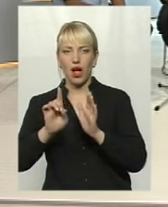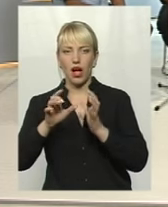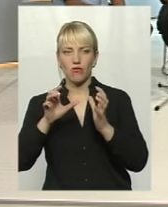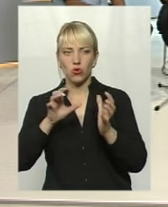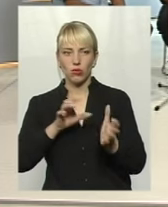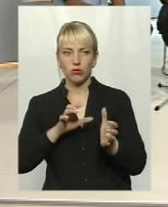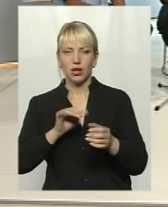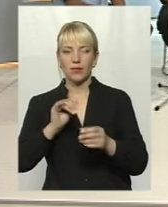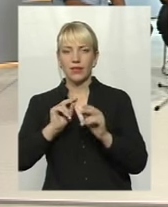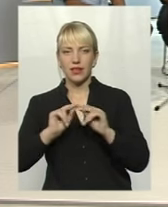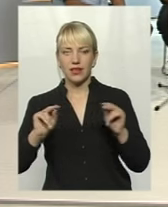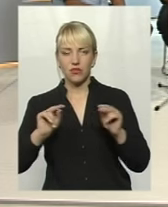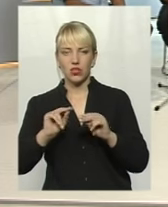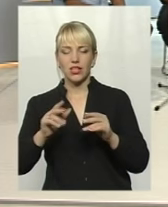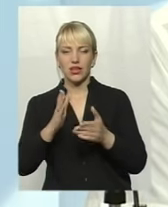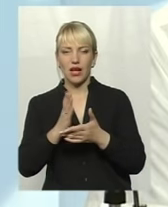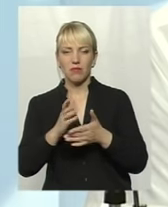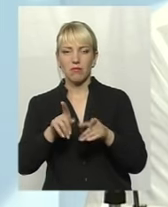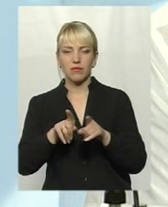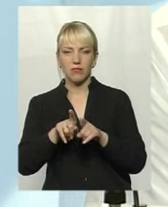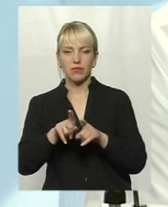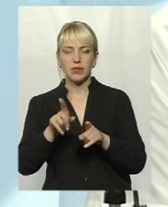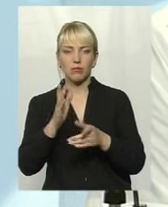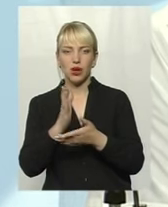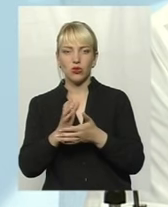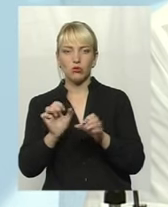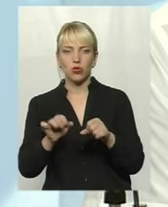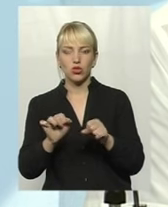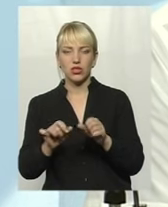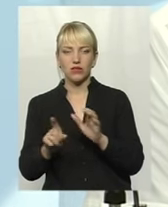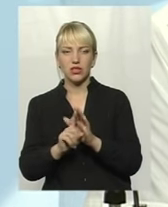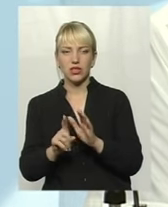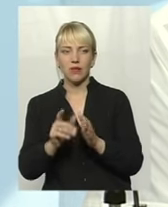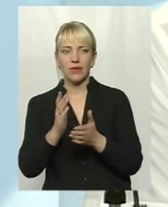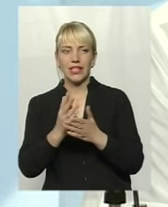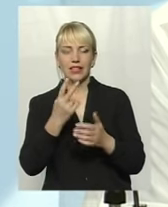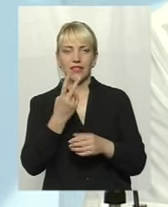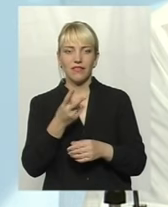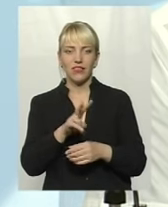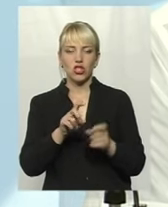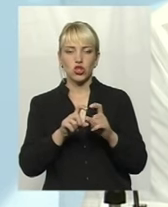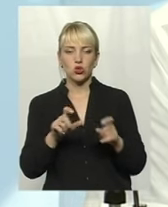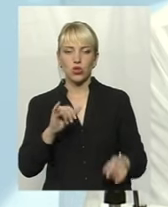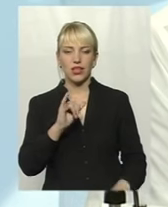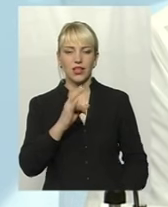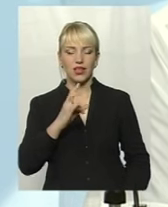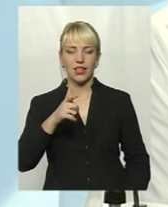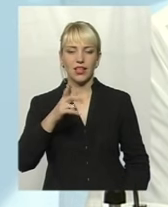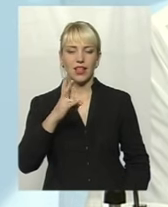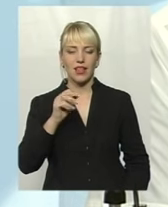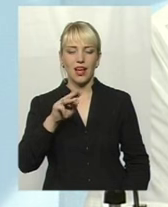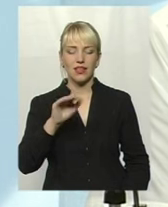пропонувалося школа... вчителі так само мають можливість добиратися. є два села, верніше, дві школи є Гнатівці, Гнатовецька ЗОЖ та